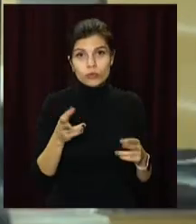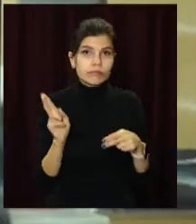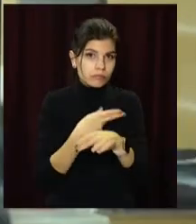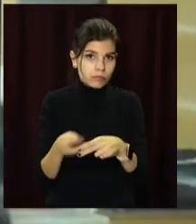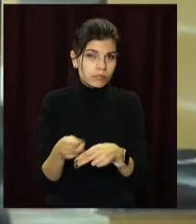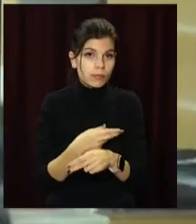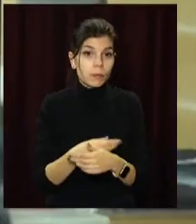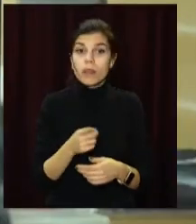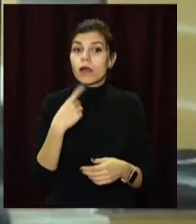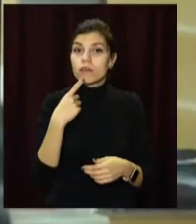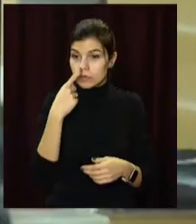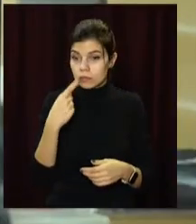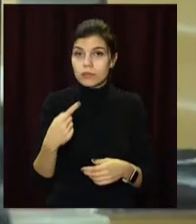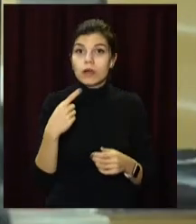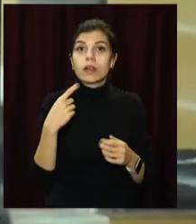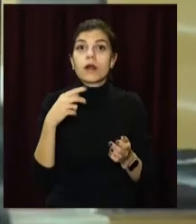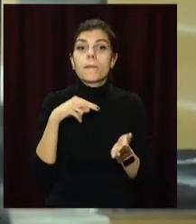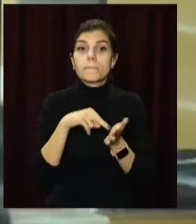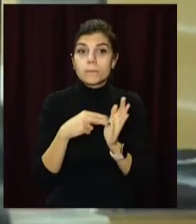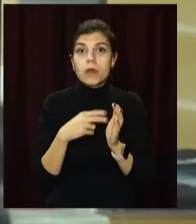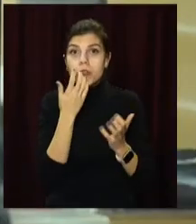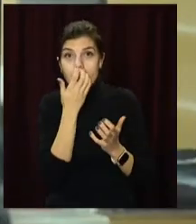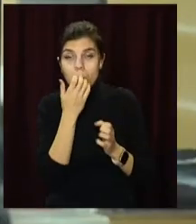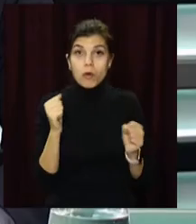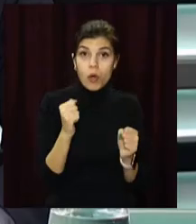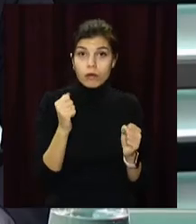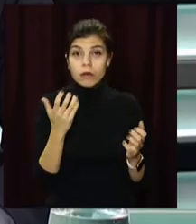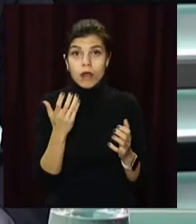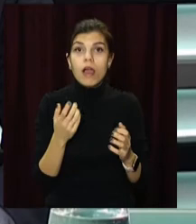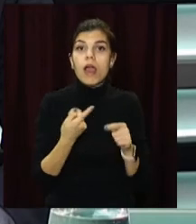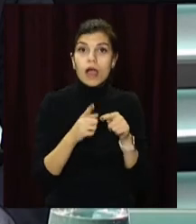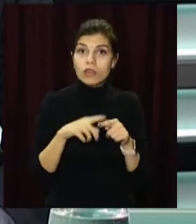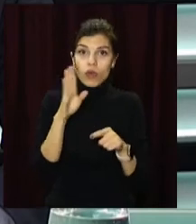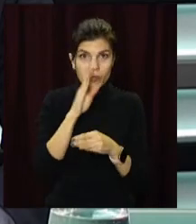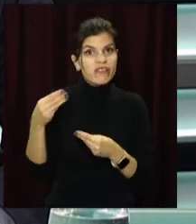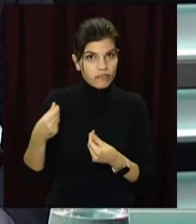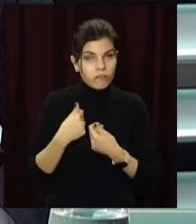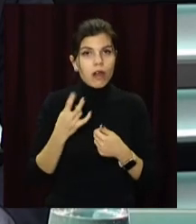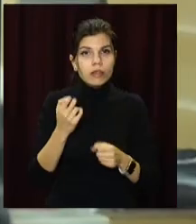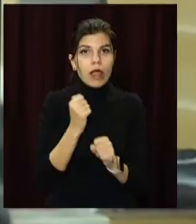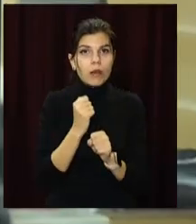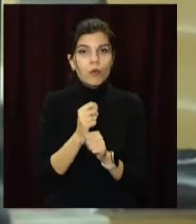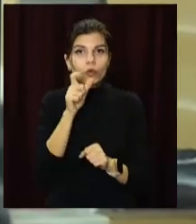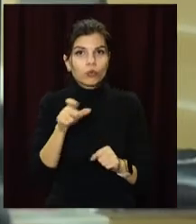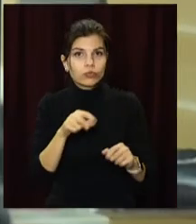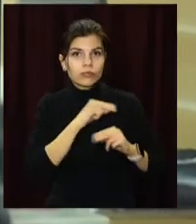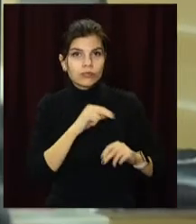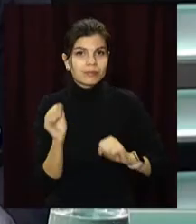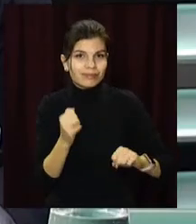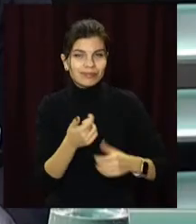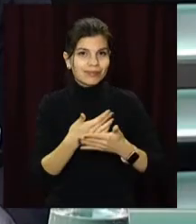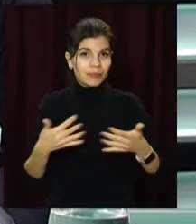Скажи, будь ласка, а синоптика знову обіцяє тут тепло, то холод? Чи впливатиме така погода на роботу комунальників? Працюють КП